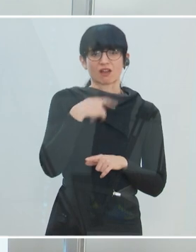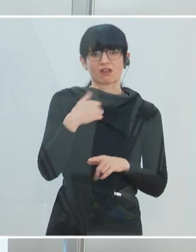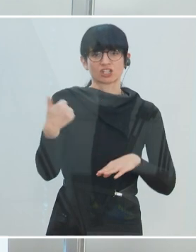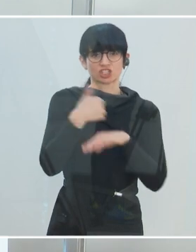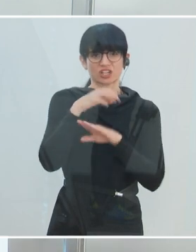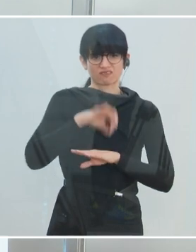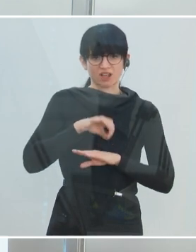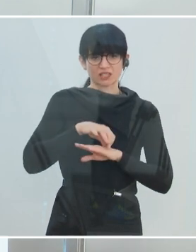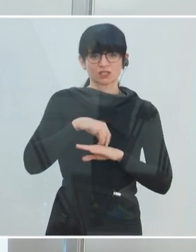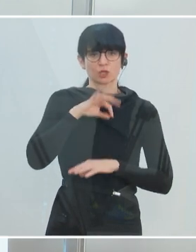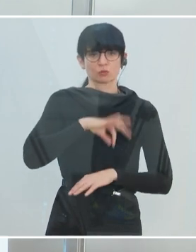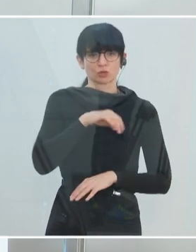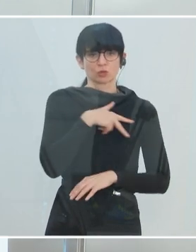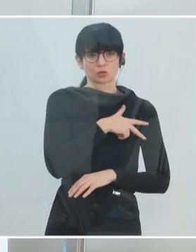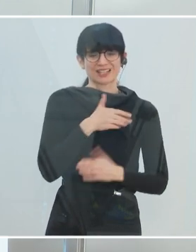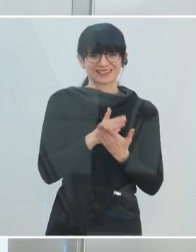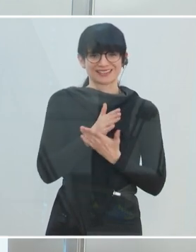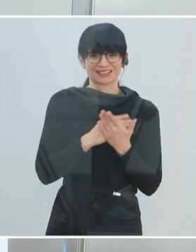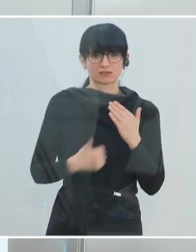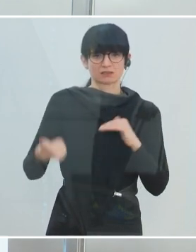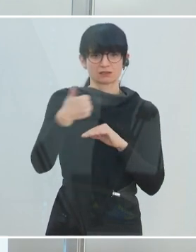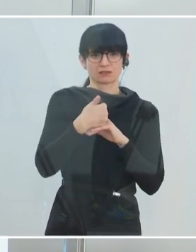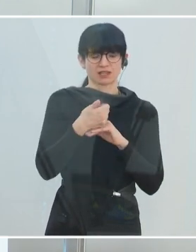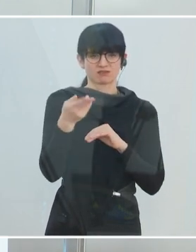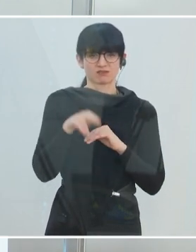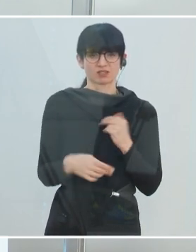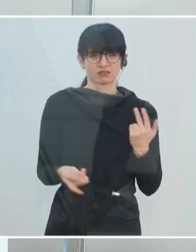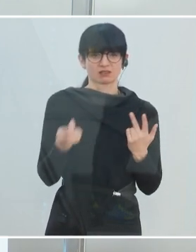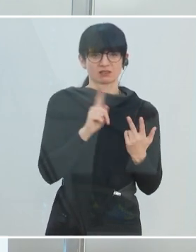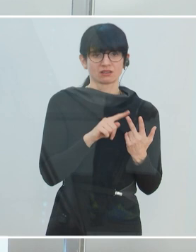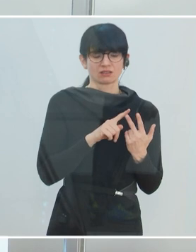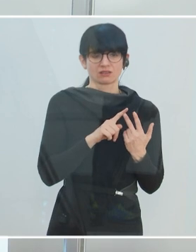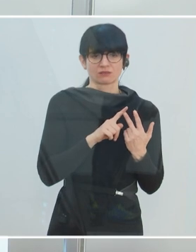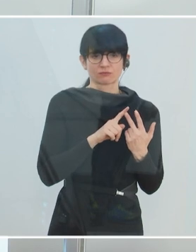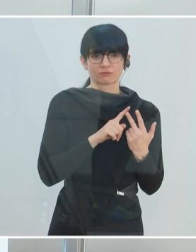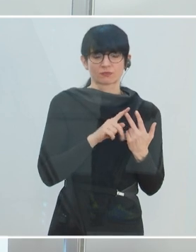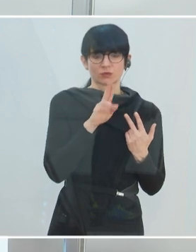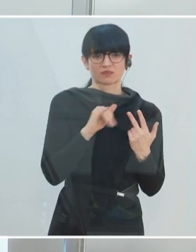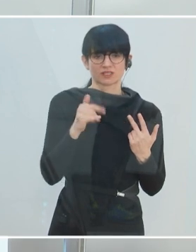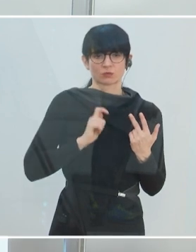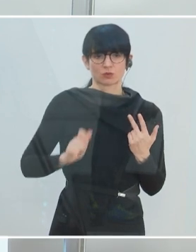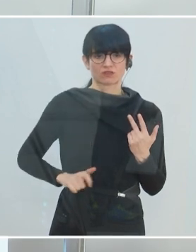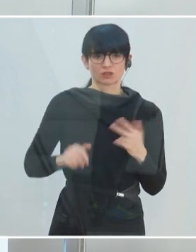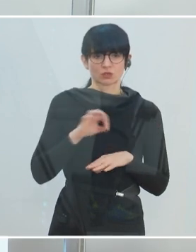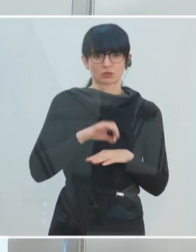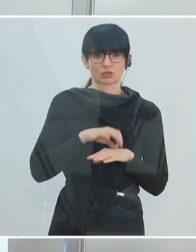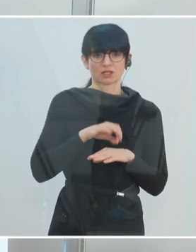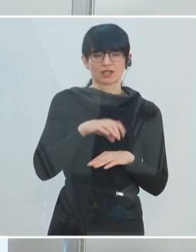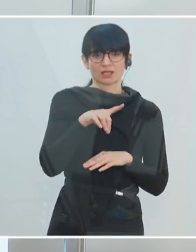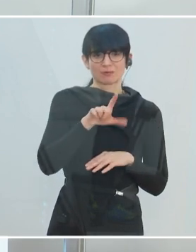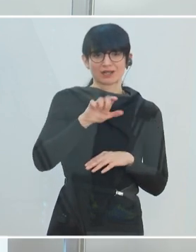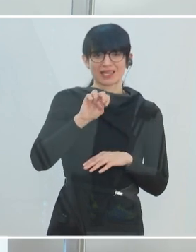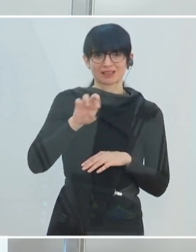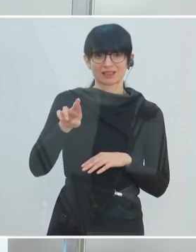leitet die psychosozialen Dienste in Wien. Drittens Universitätsprofessor Dr. Paul Plener,